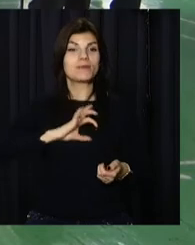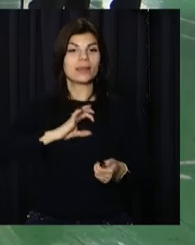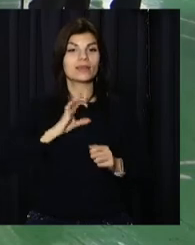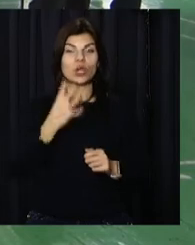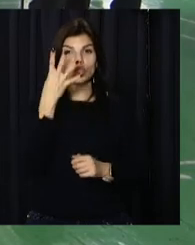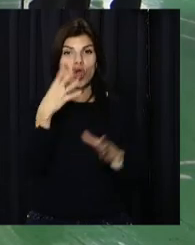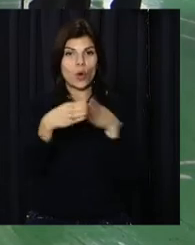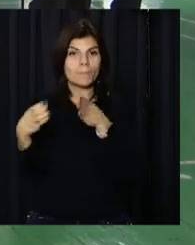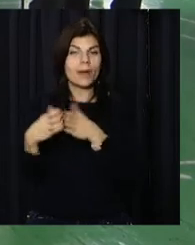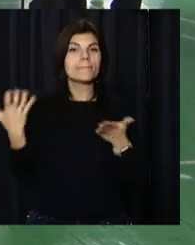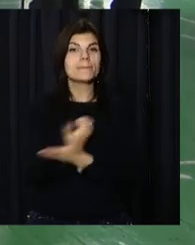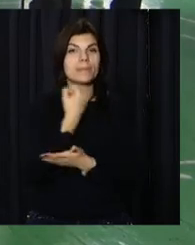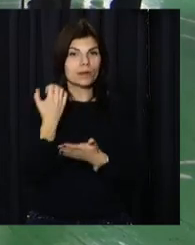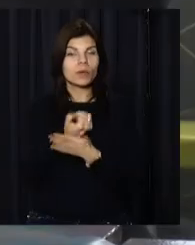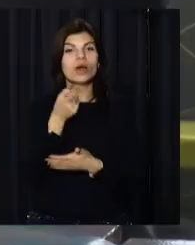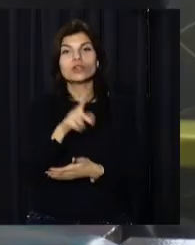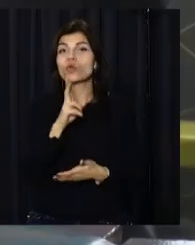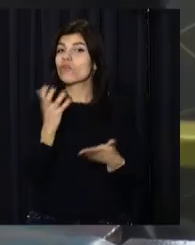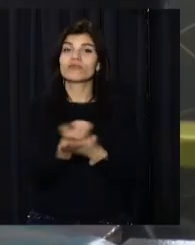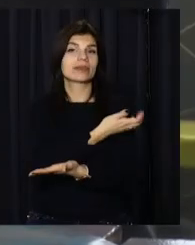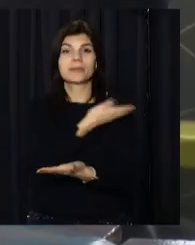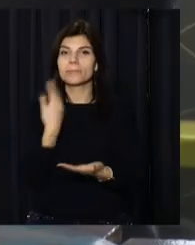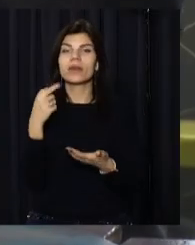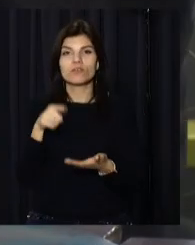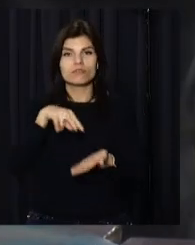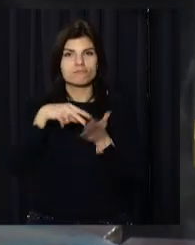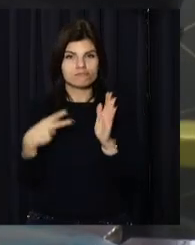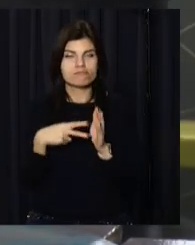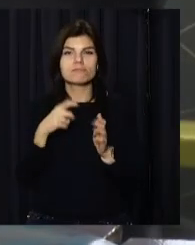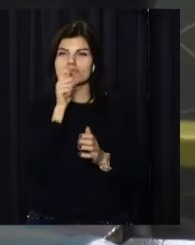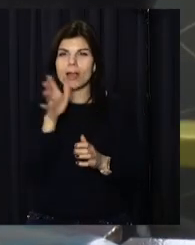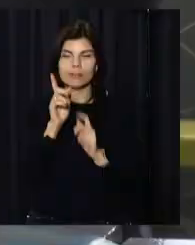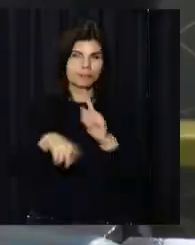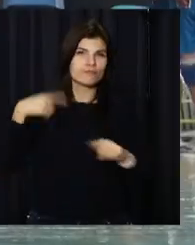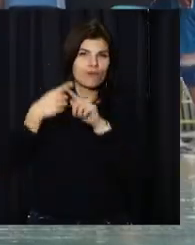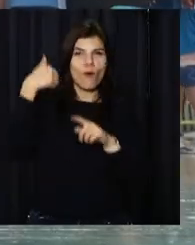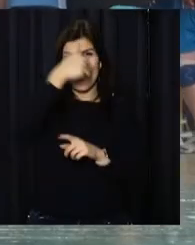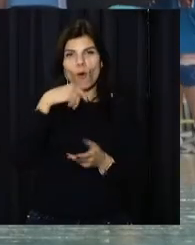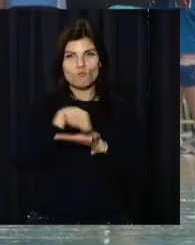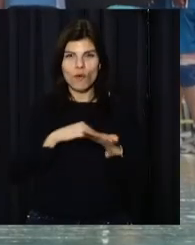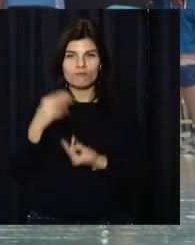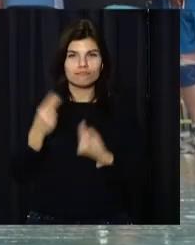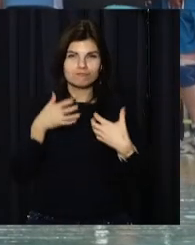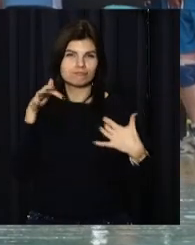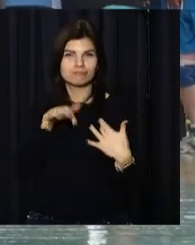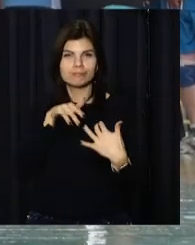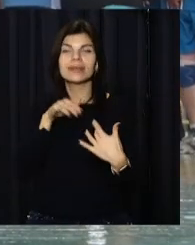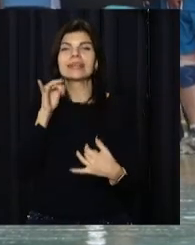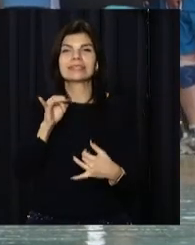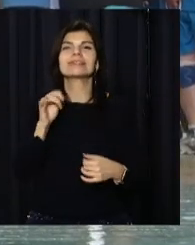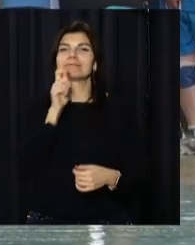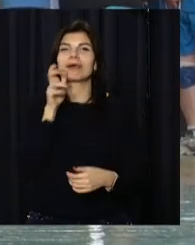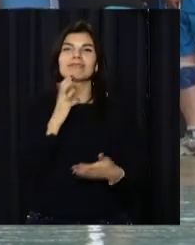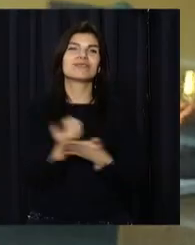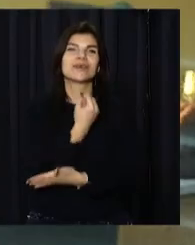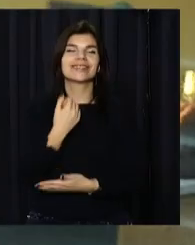чотири команди-переможниці. Ті ж, хто не виграв, планують надолужити наступного року. Лада Донець, Олег Родіонов, OpenNews, телеканал